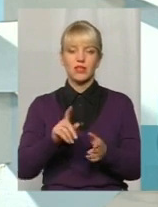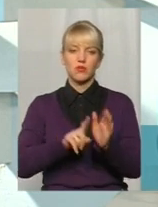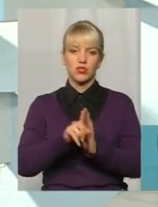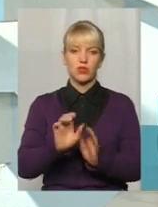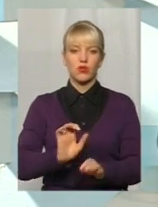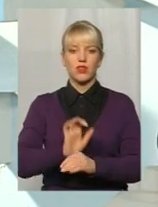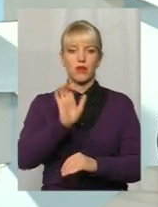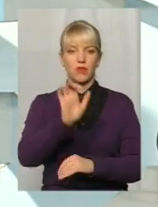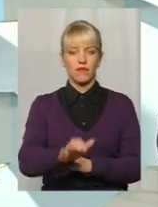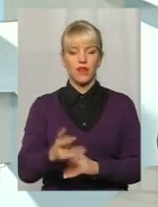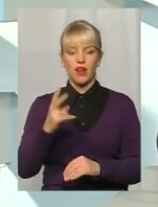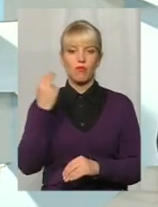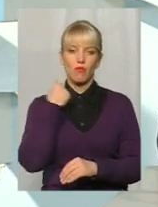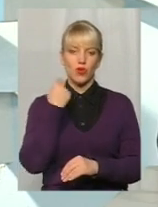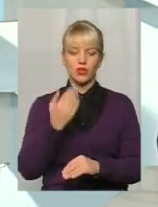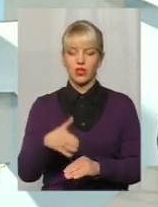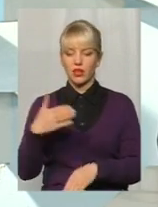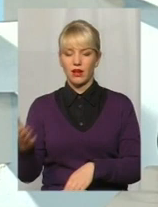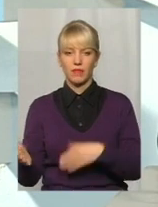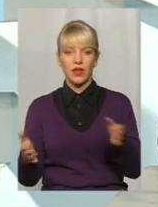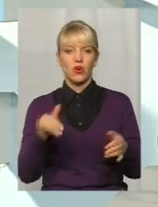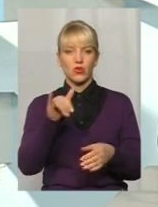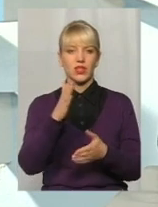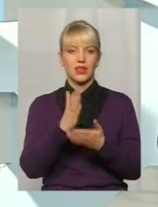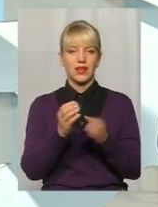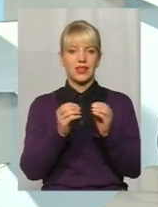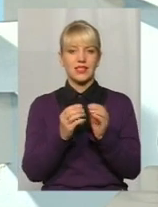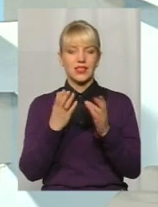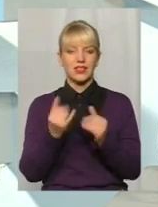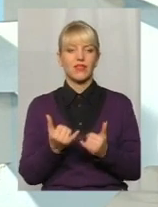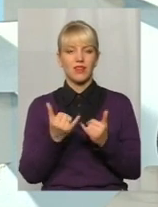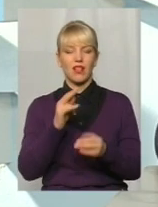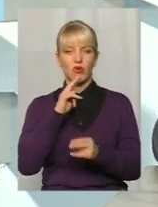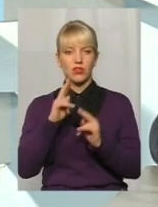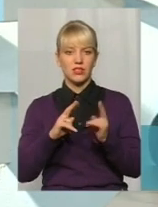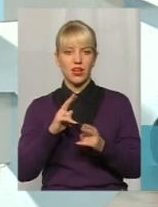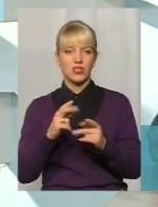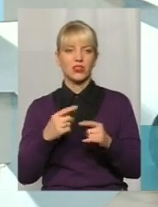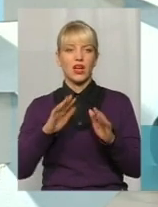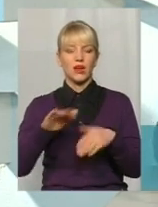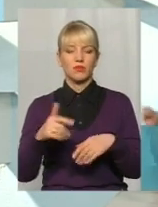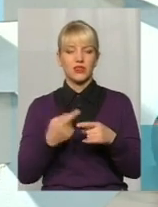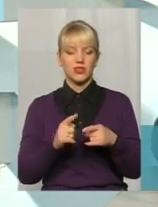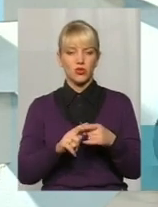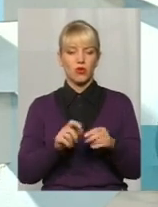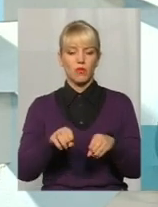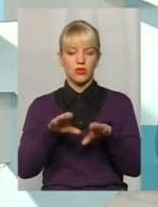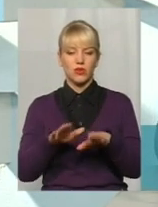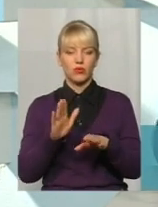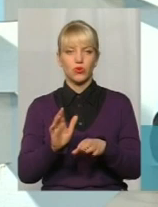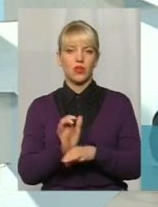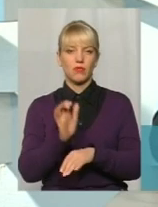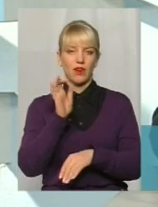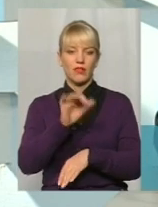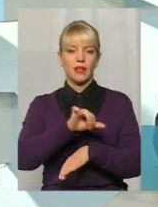боржникам, і в них є 10 днів неоскарження. Тобто після того вже дані постанови будуть направлені в прикордонну